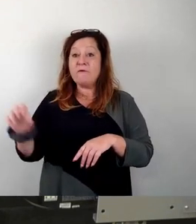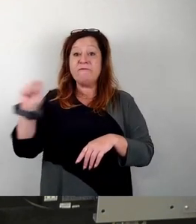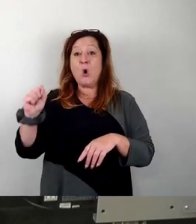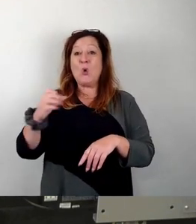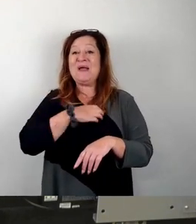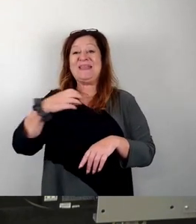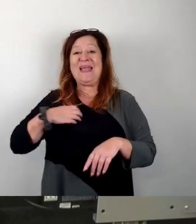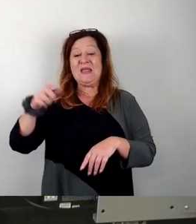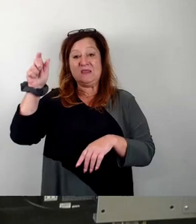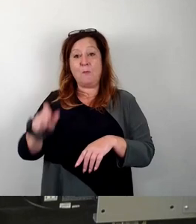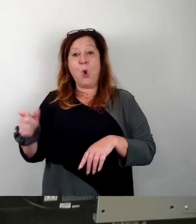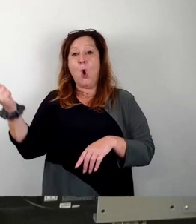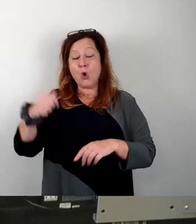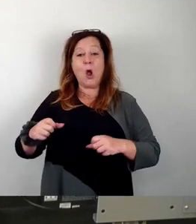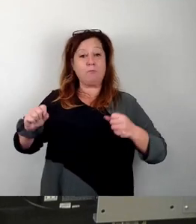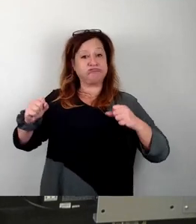engagiert.